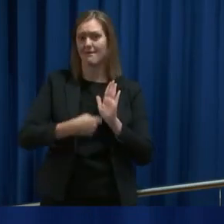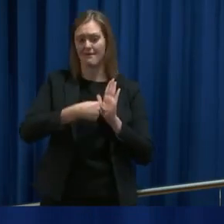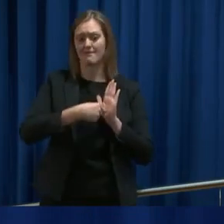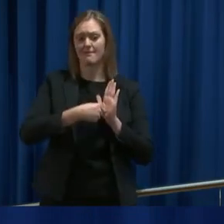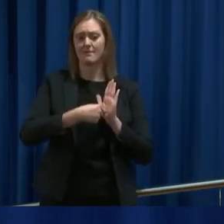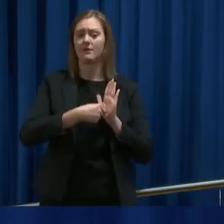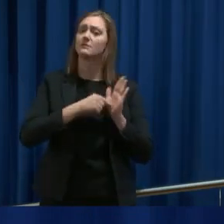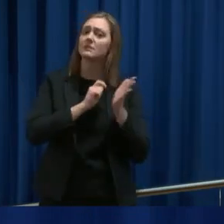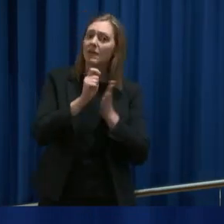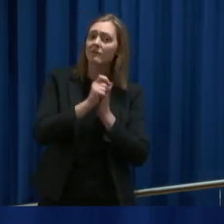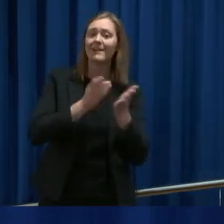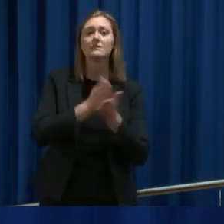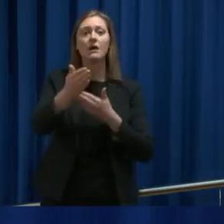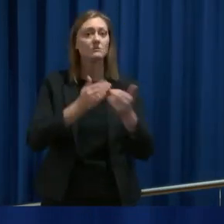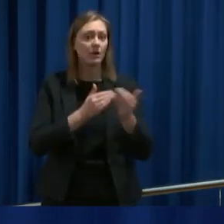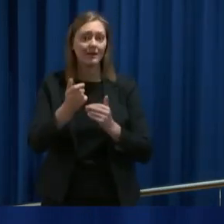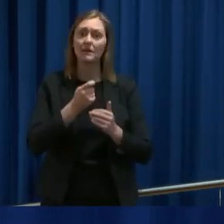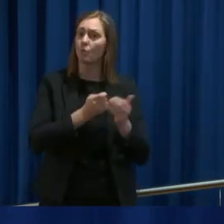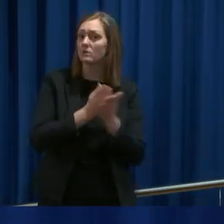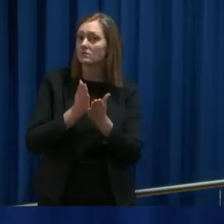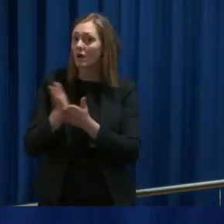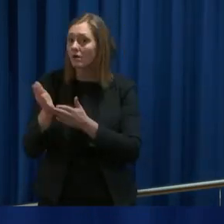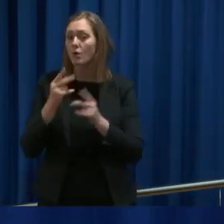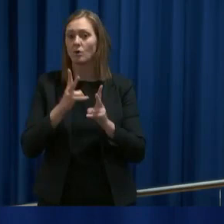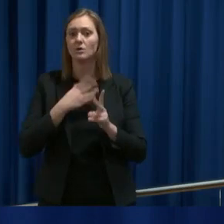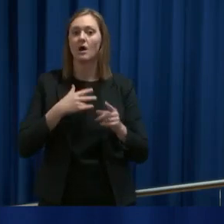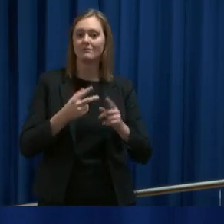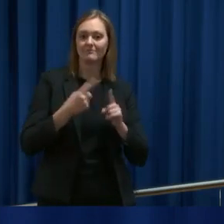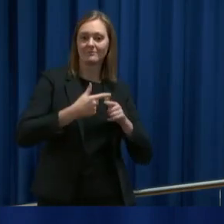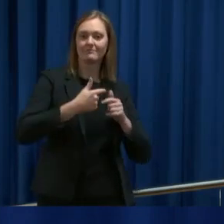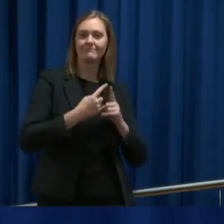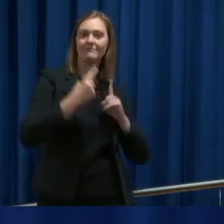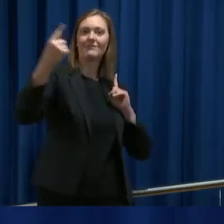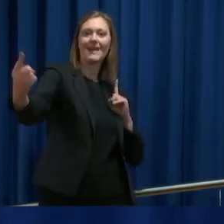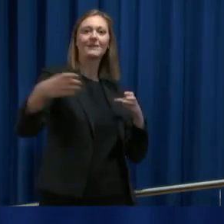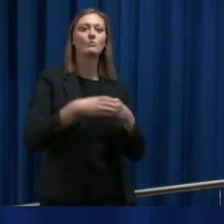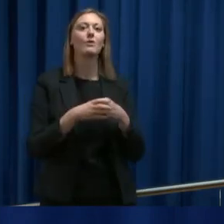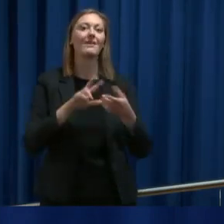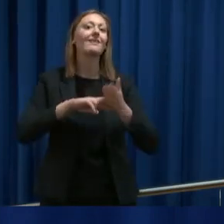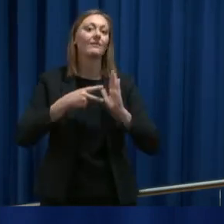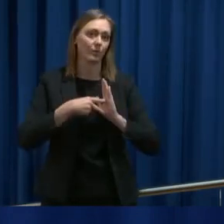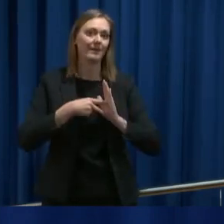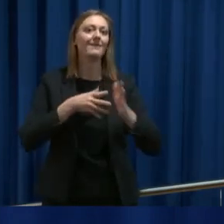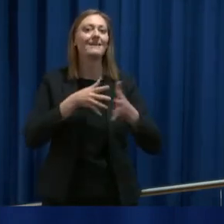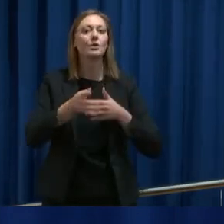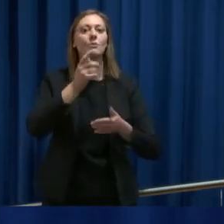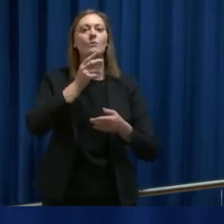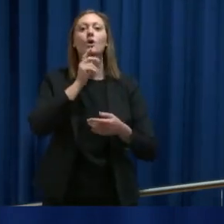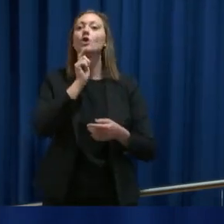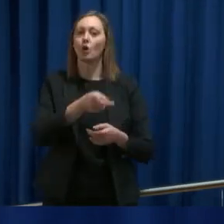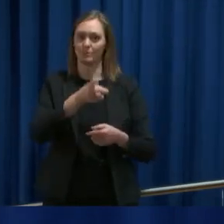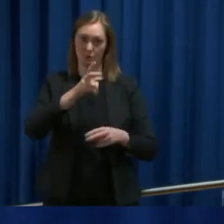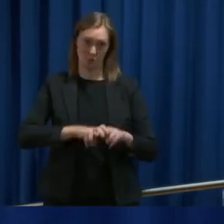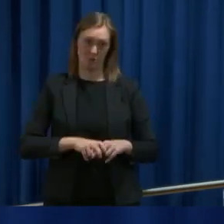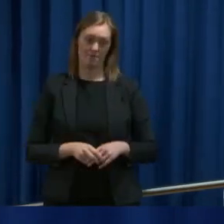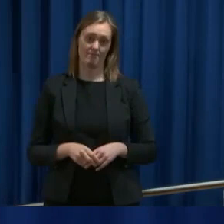om skriftlig saksbehandling i visse saker, og bruk av fjernmøteteknologi i domstolene. Det er altså slik